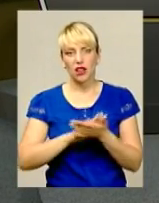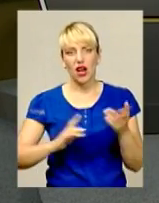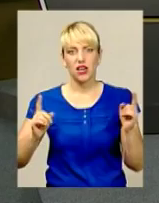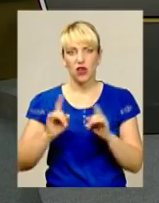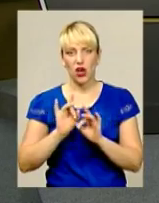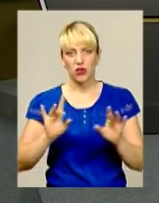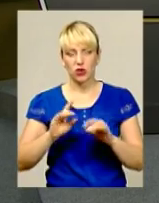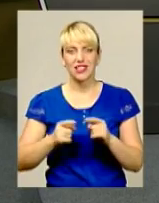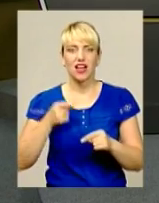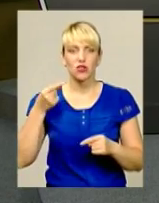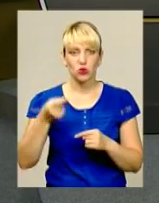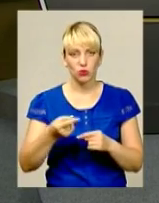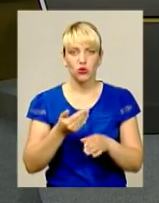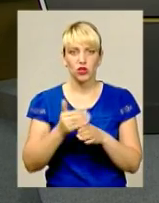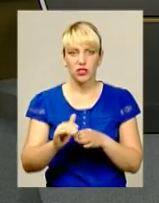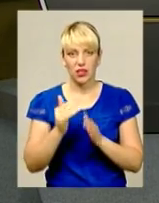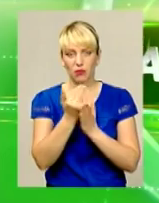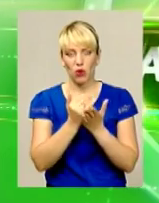анонс наступної частини програми.